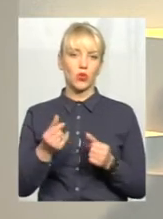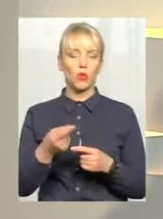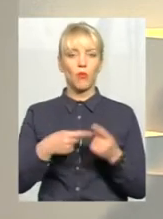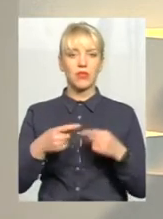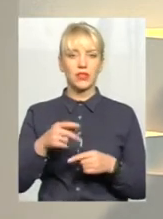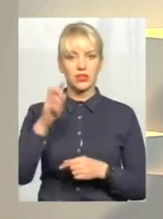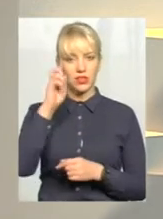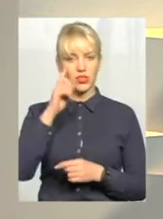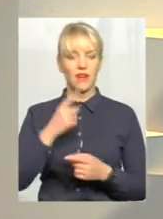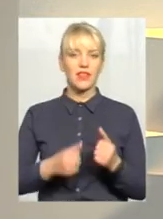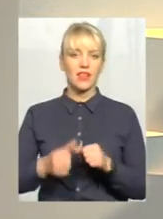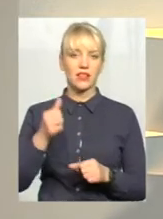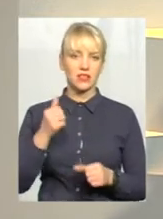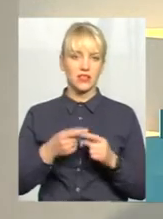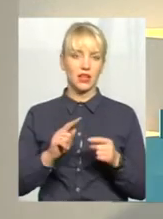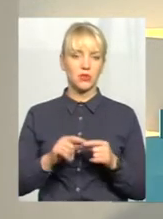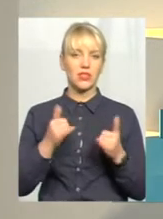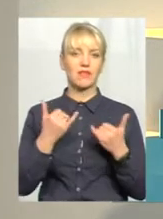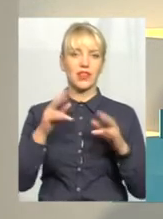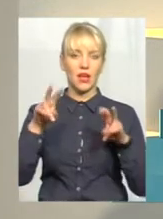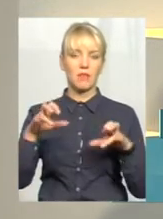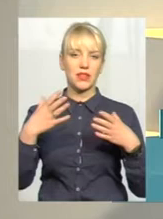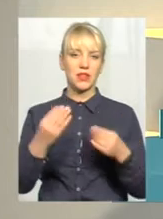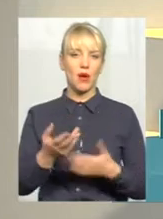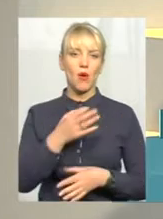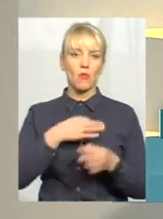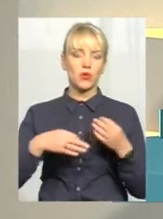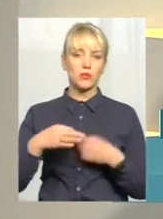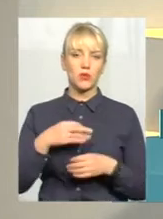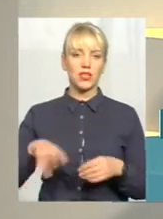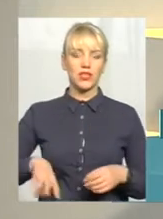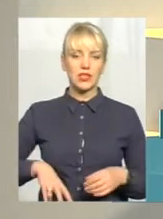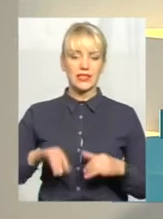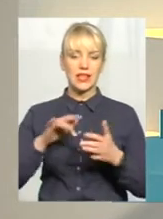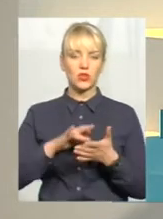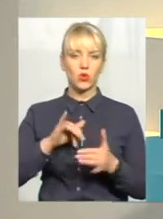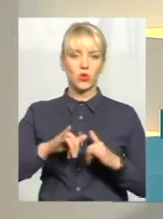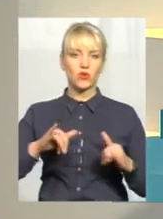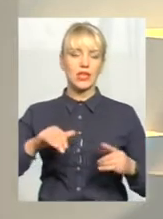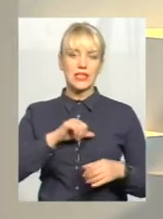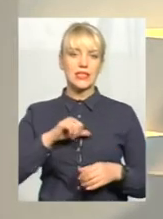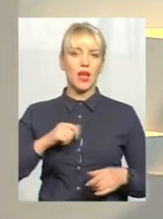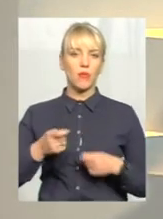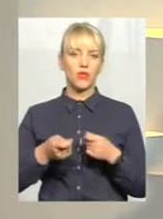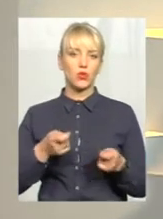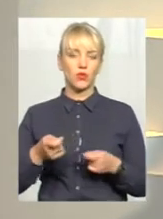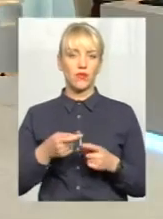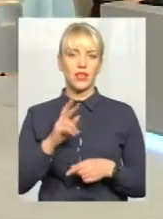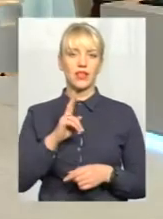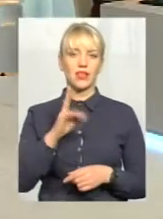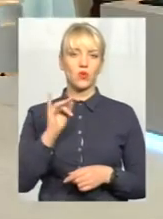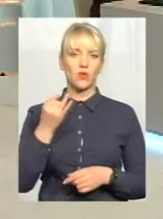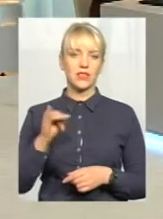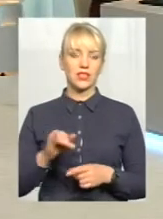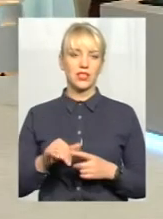державі назад. Про це сьогодні у темі дня ми поспілкуємось із директором Центру розвитку місцевого самоврядування Сергієм Яцковським. Добрий